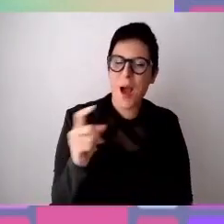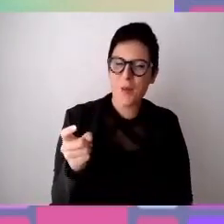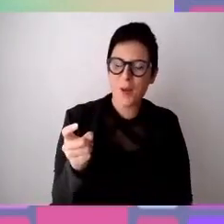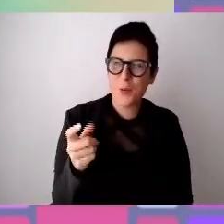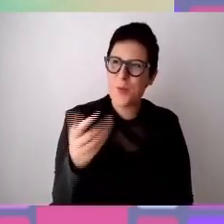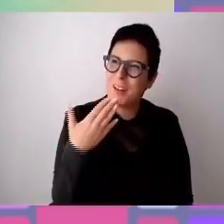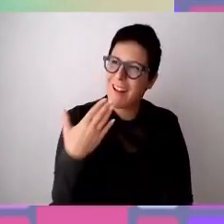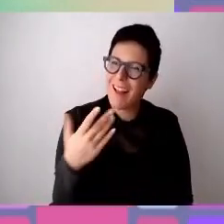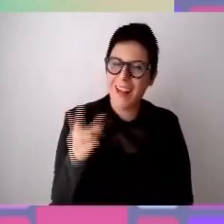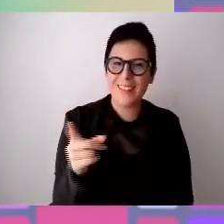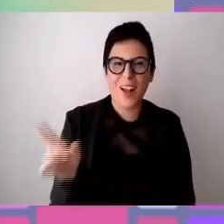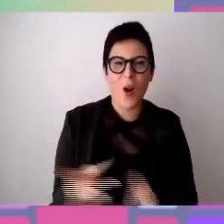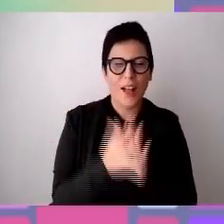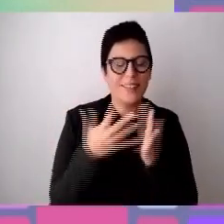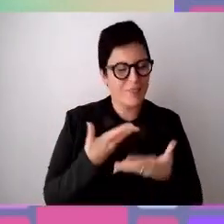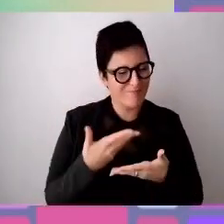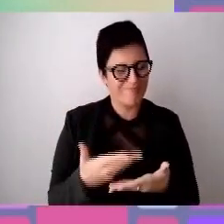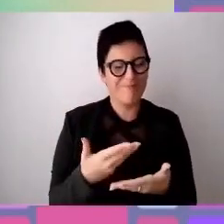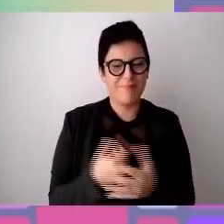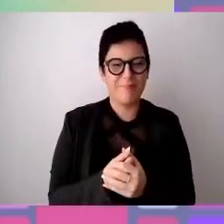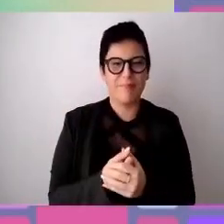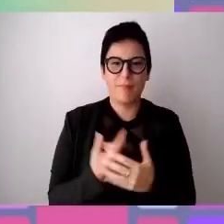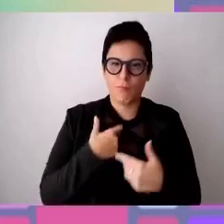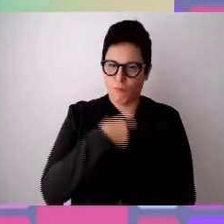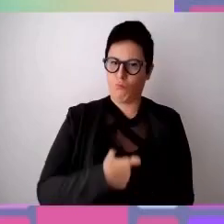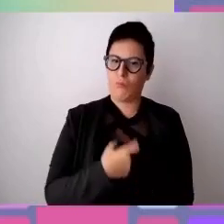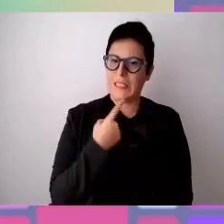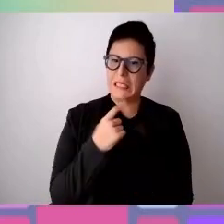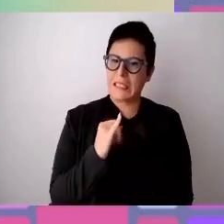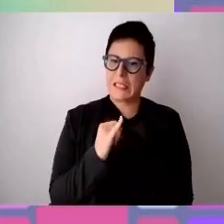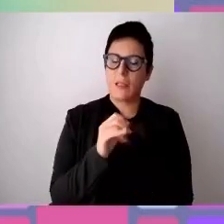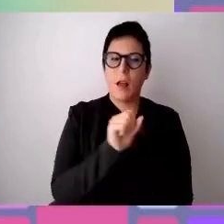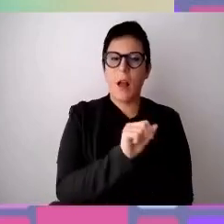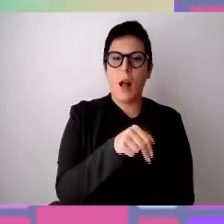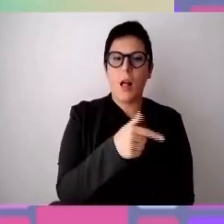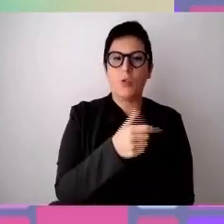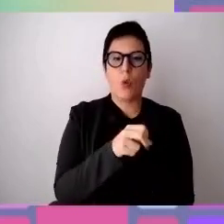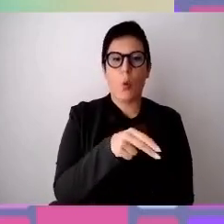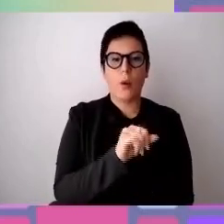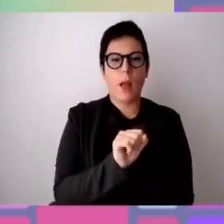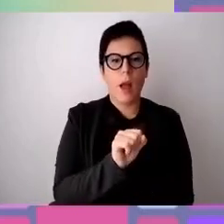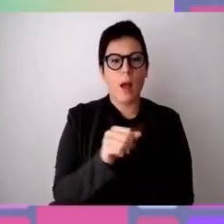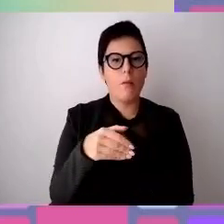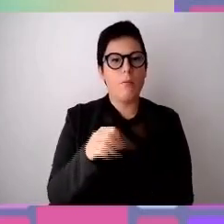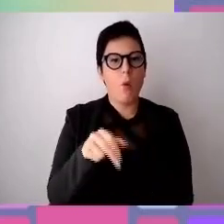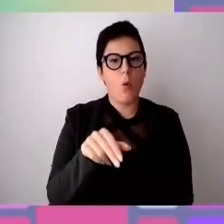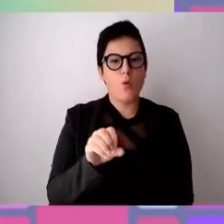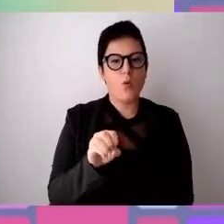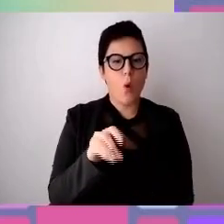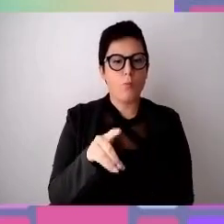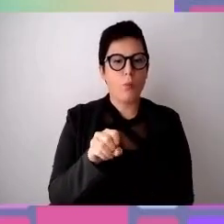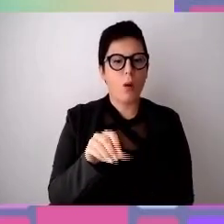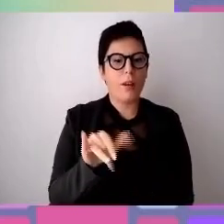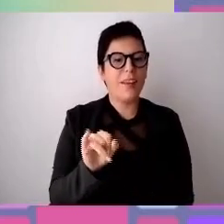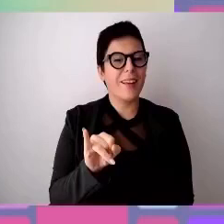questo invito. Io mi presento, sono Antonia Monopoli, responsabile dello sportello trans